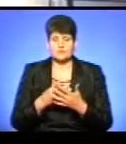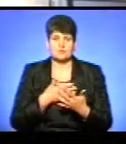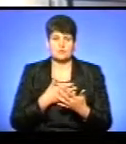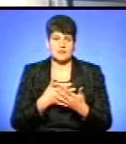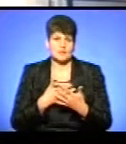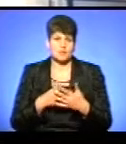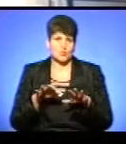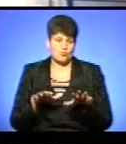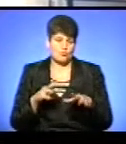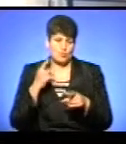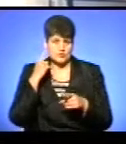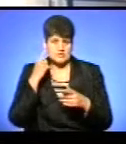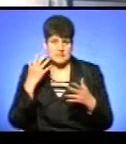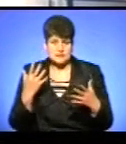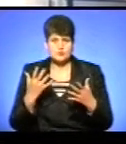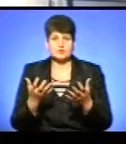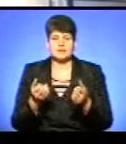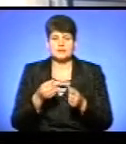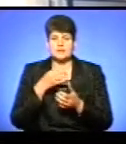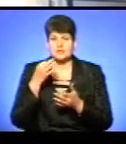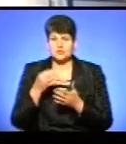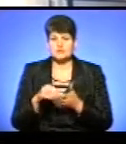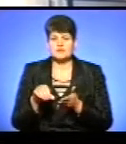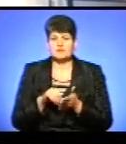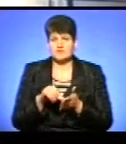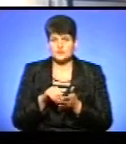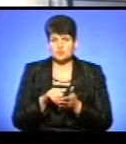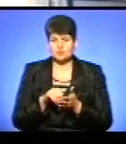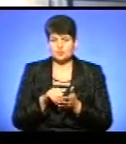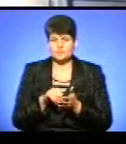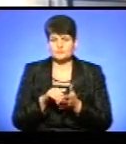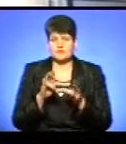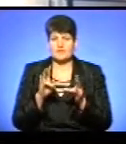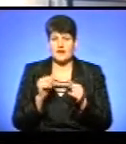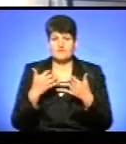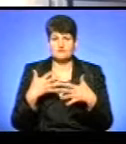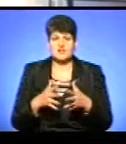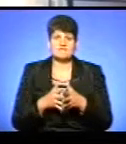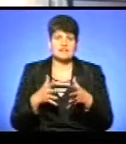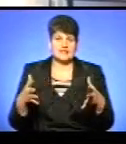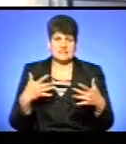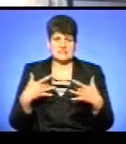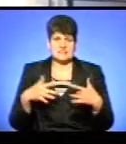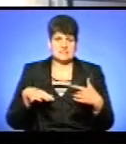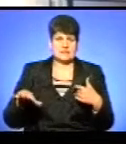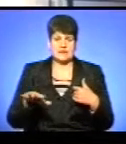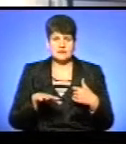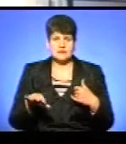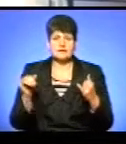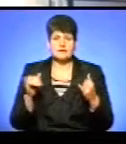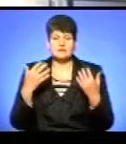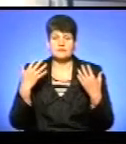позицію, отримати досвід виступу на вже великій сцені, ну і, звичайно,